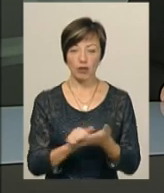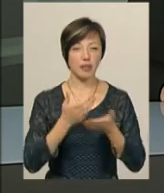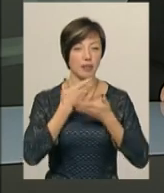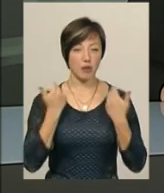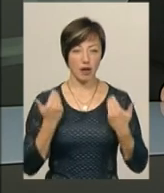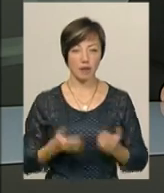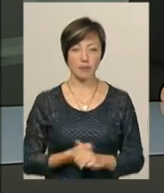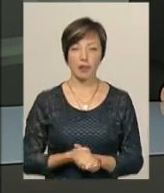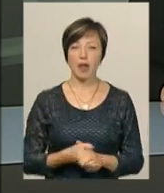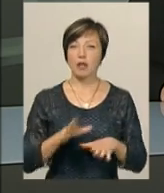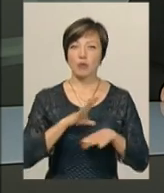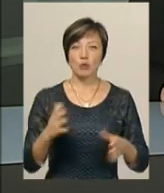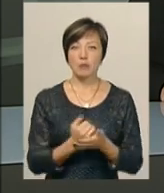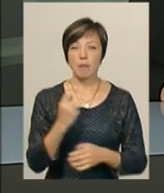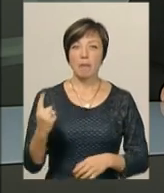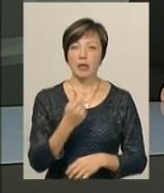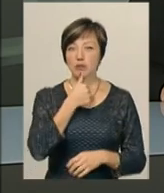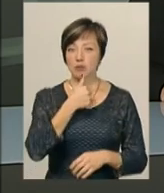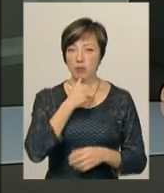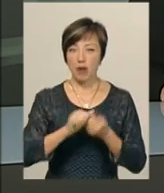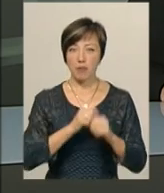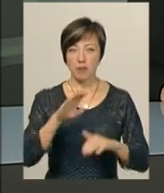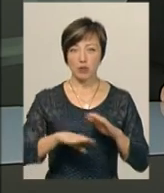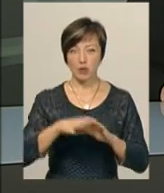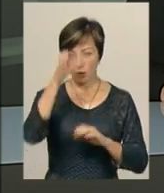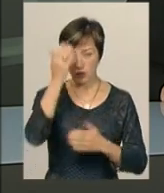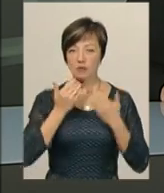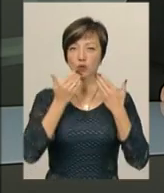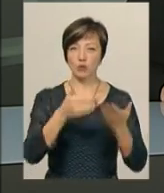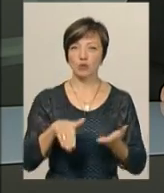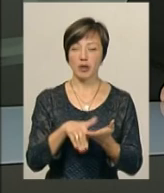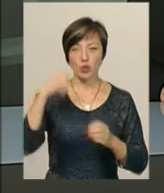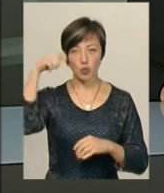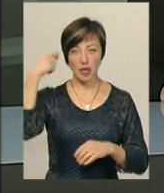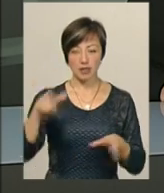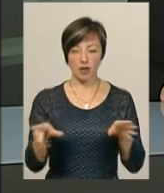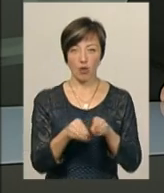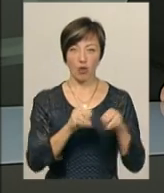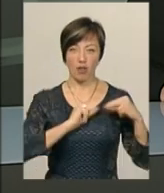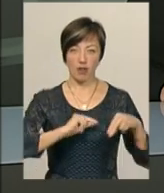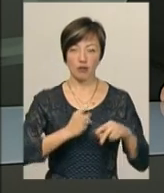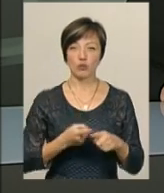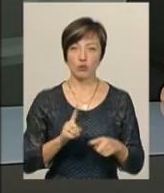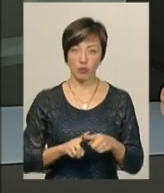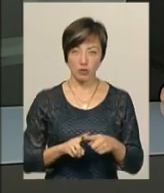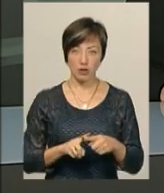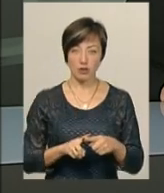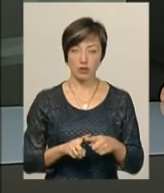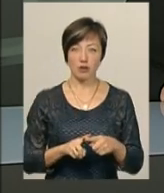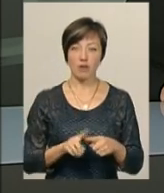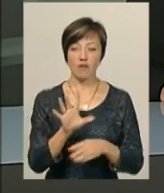немає. Не була успішно і перша спроба Кам'янецьких науковців звернутися по допомогу до турецьких колег. Тому, каже Олександр Заремба,